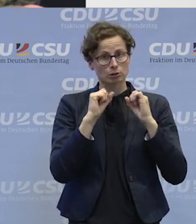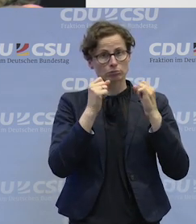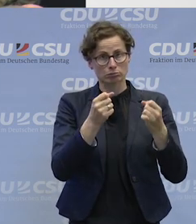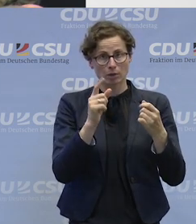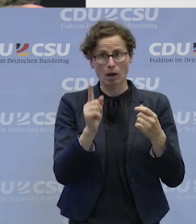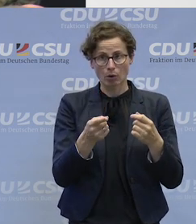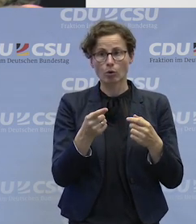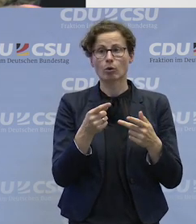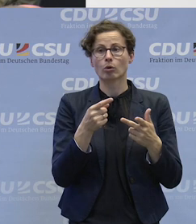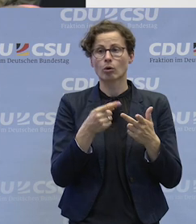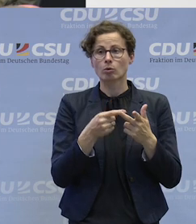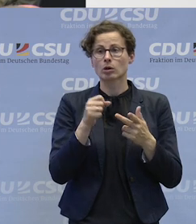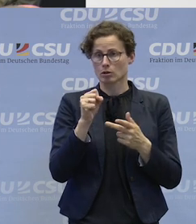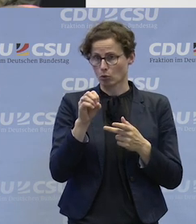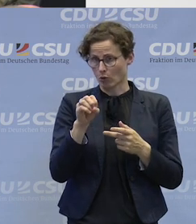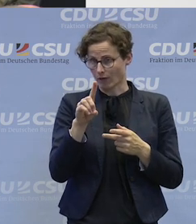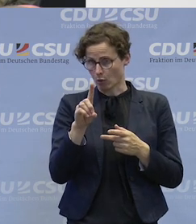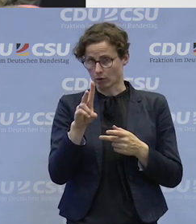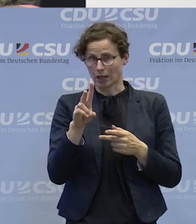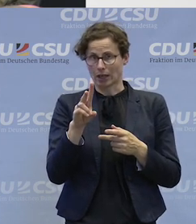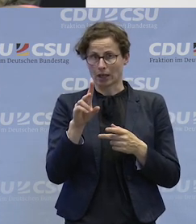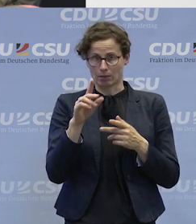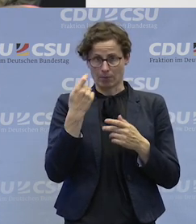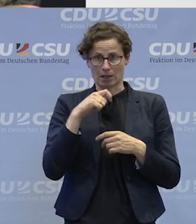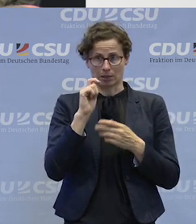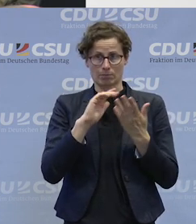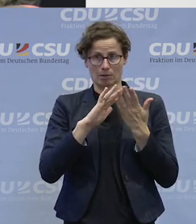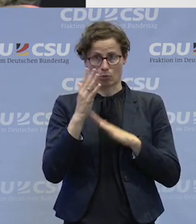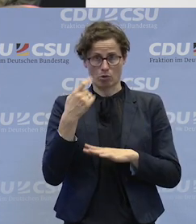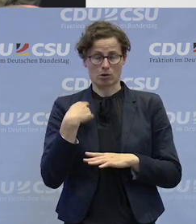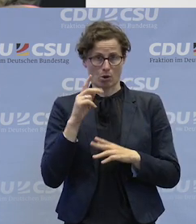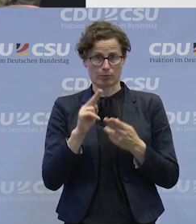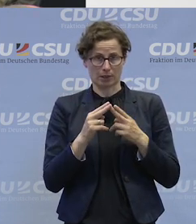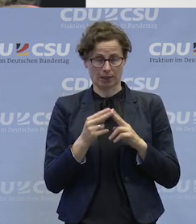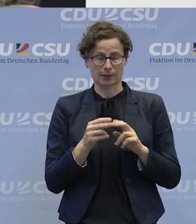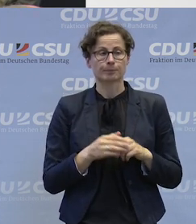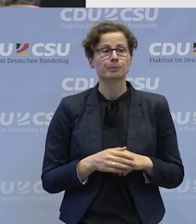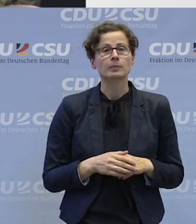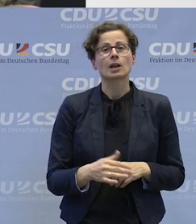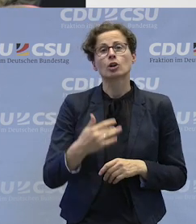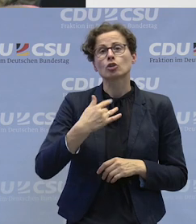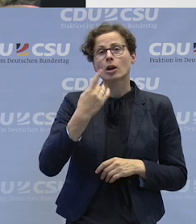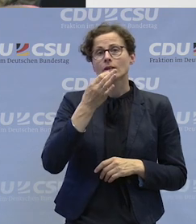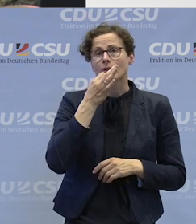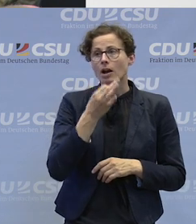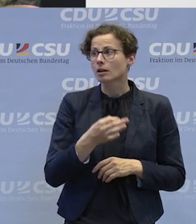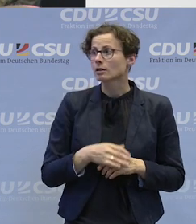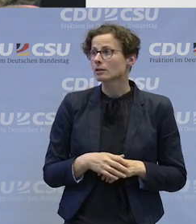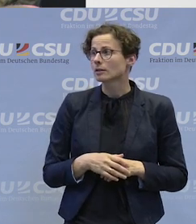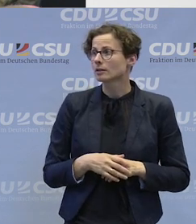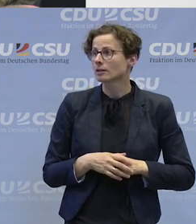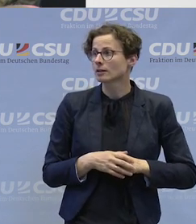im Sofort-Eberhin-Brandenburg. Meine Fragen zum Budget für Arbeit ist... Wollen wir mit einer anfangen?